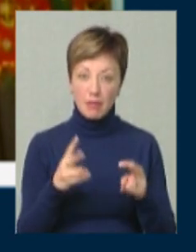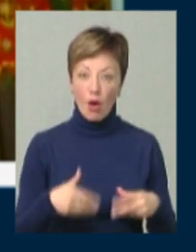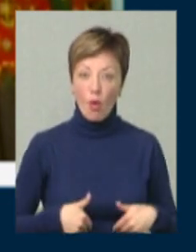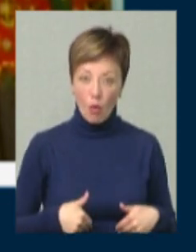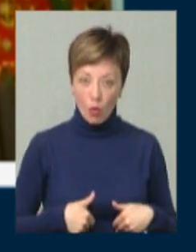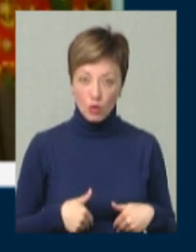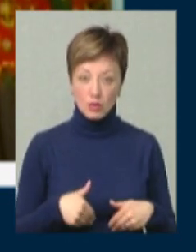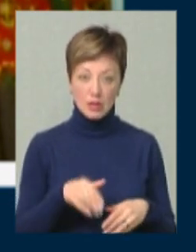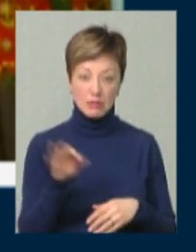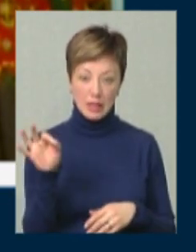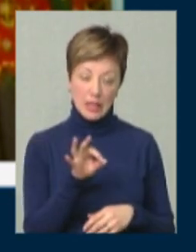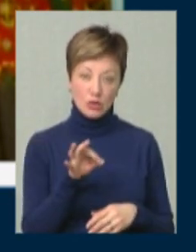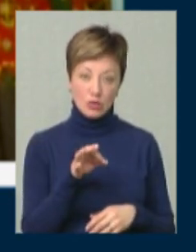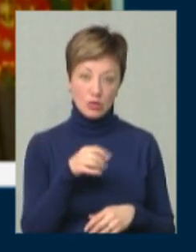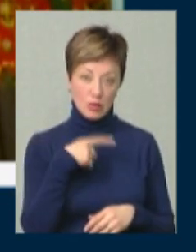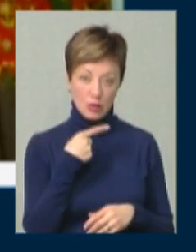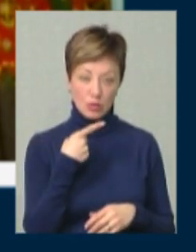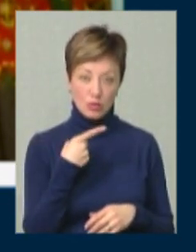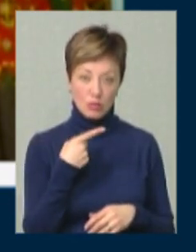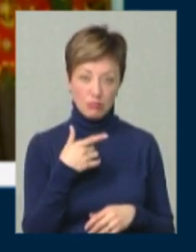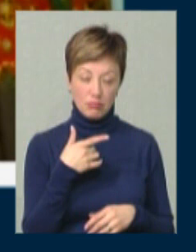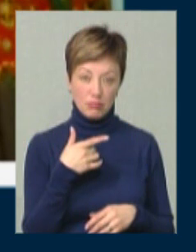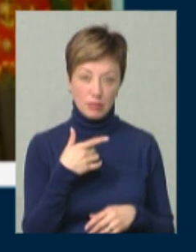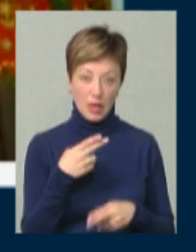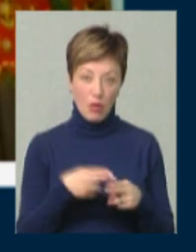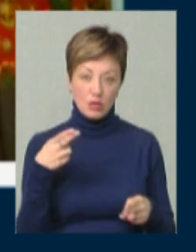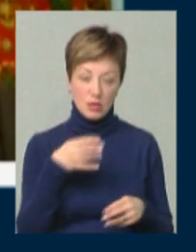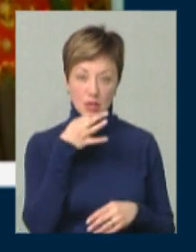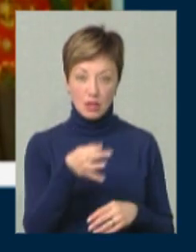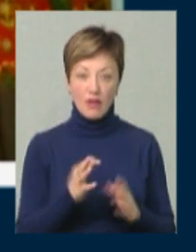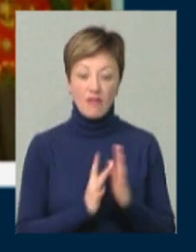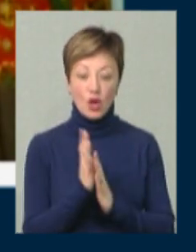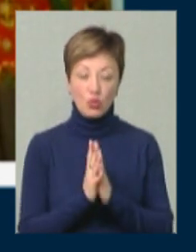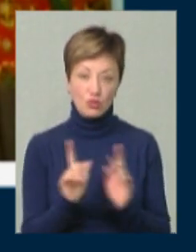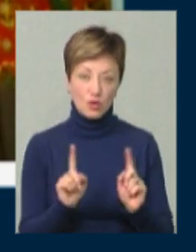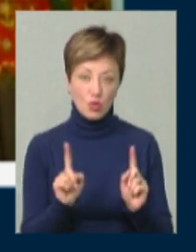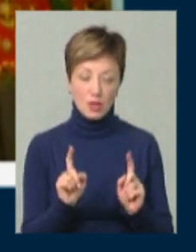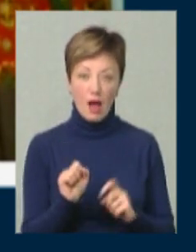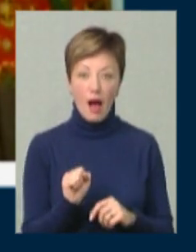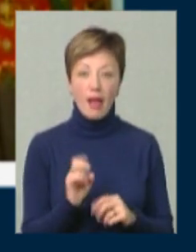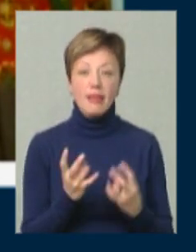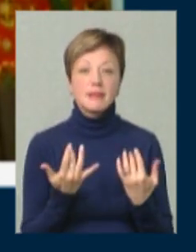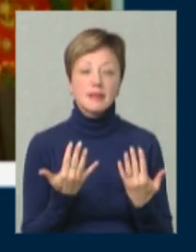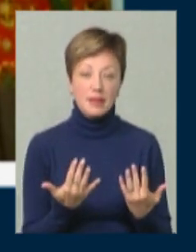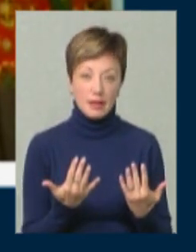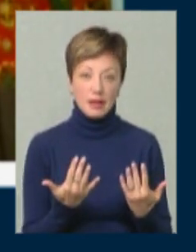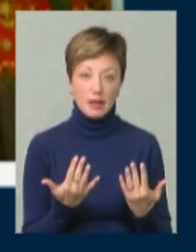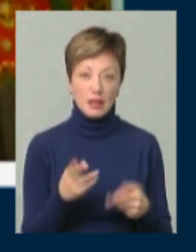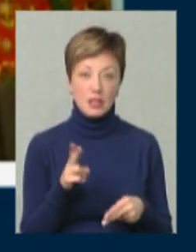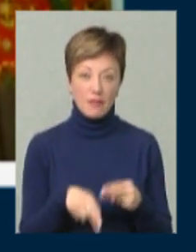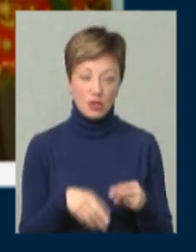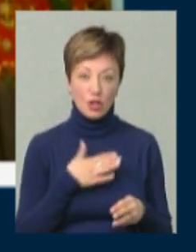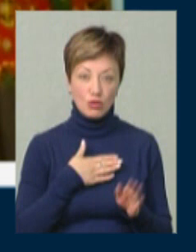голоду, буду так різко висловлюватися, вирощувати щось. А наскільки, на